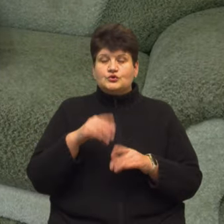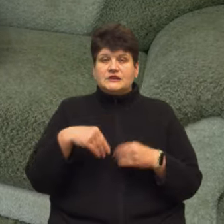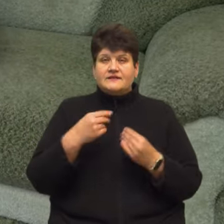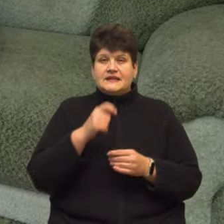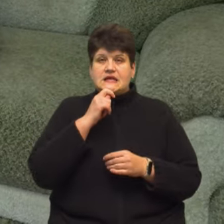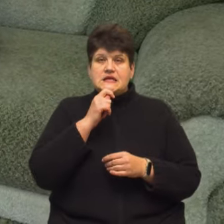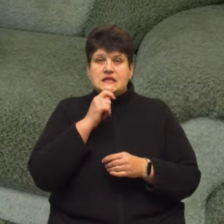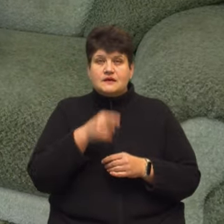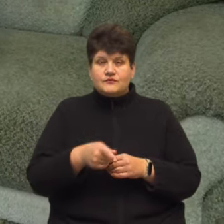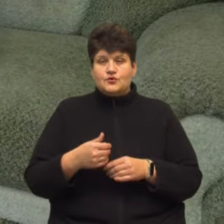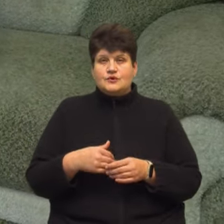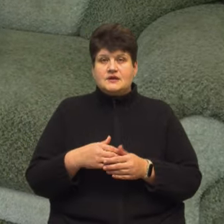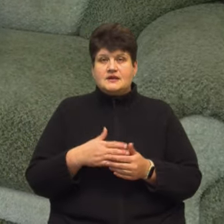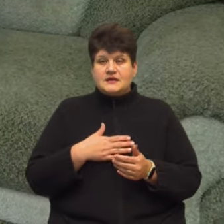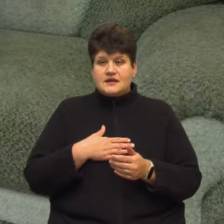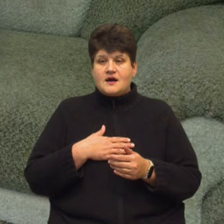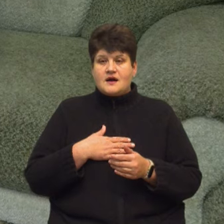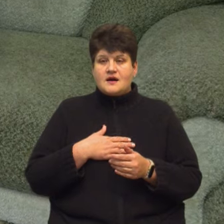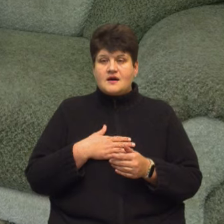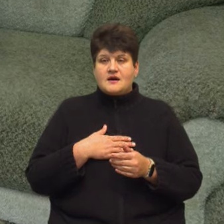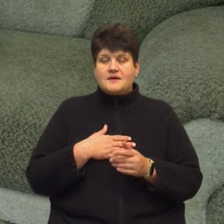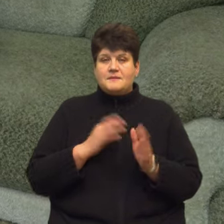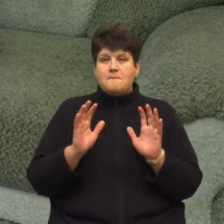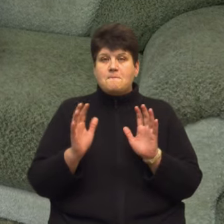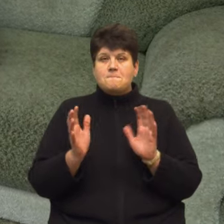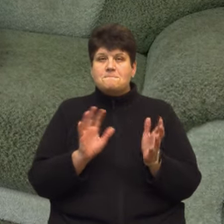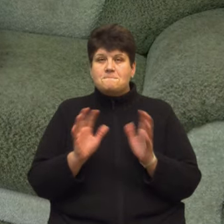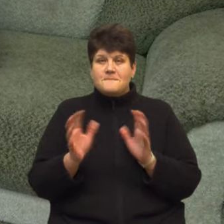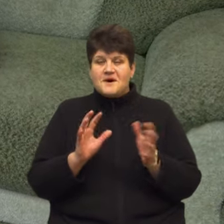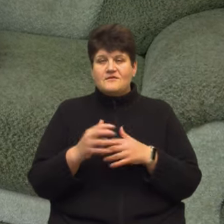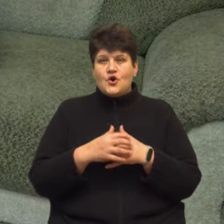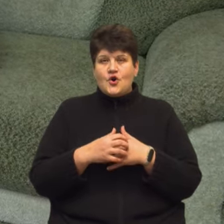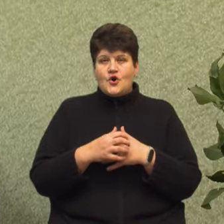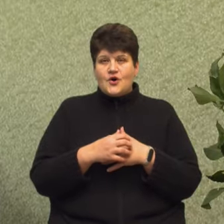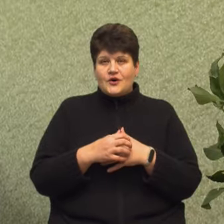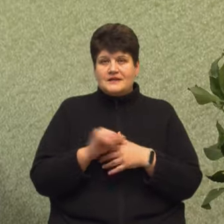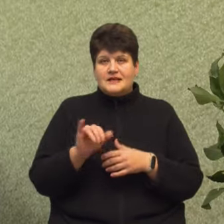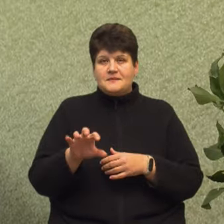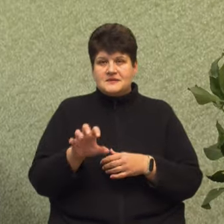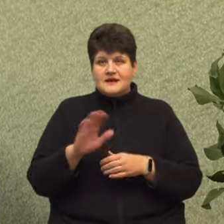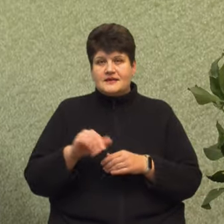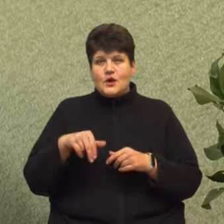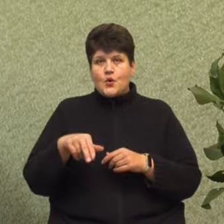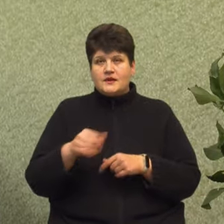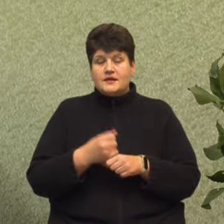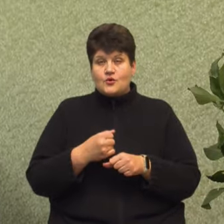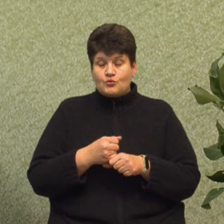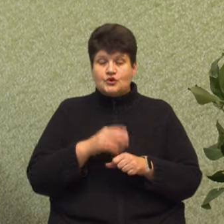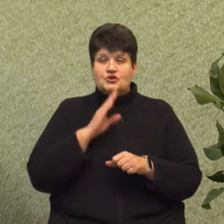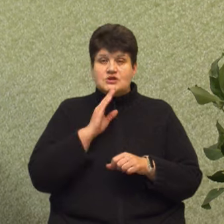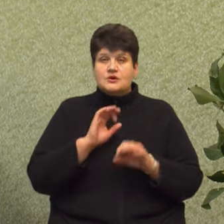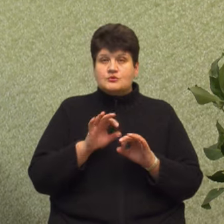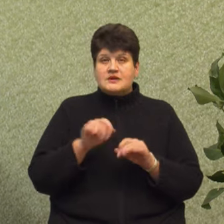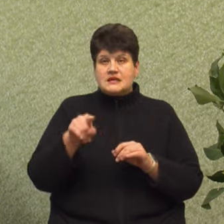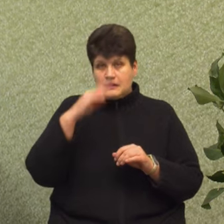хозяйстві, я бавлю пша і кота. Діти, на роботу ходять. Жінка розповідає, її